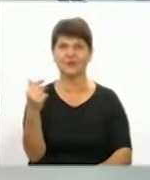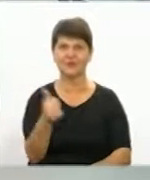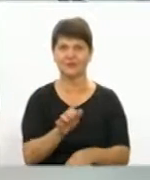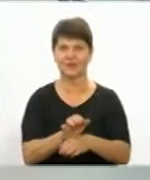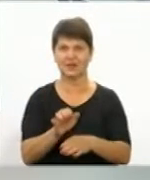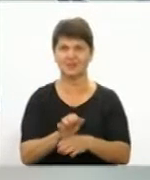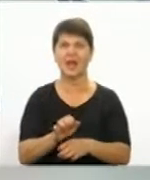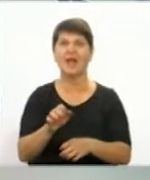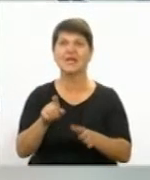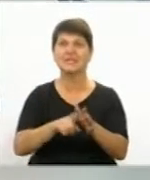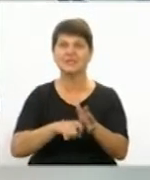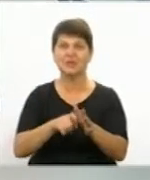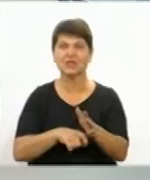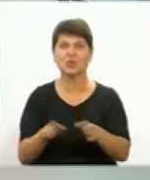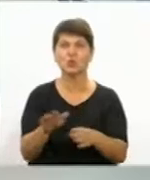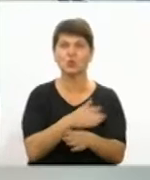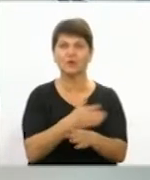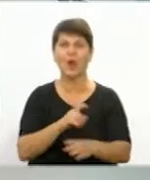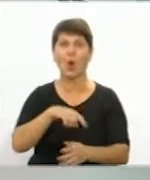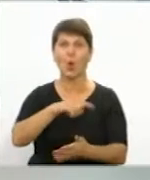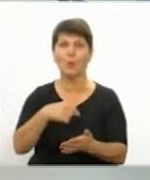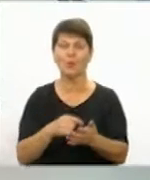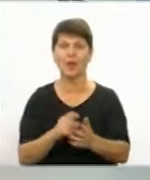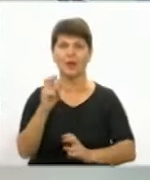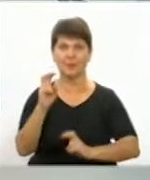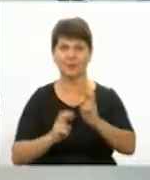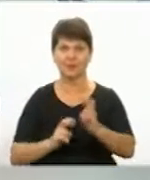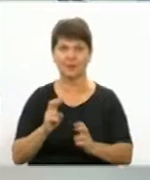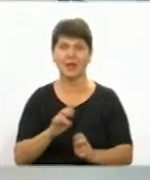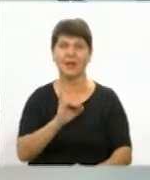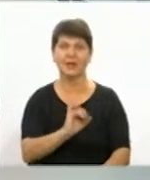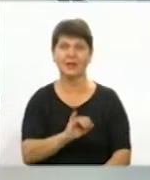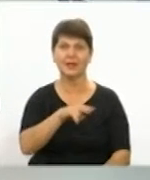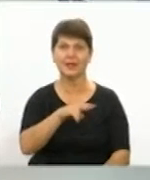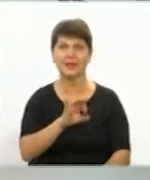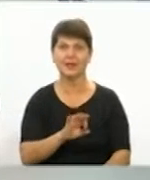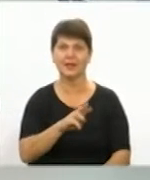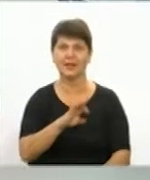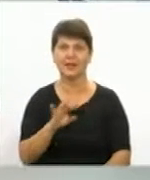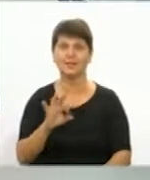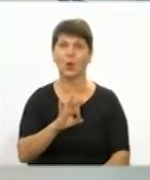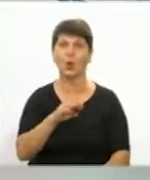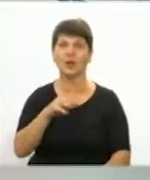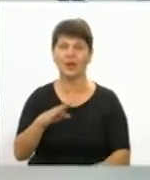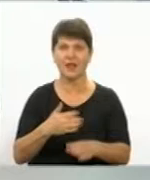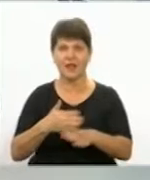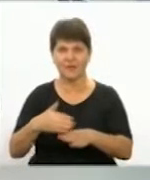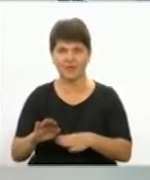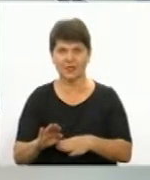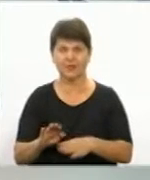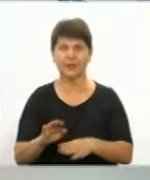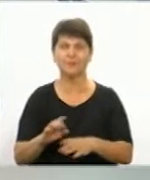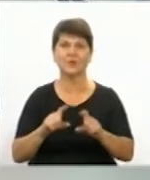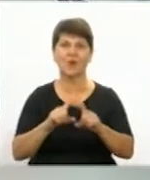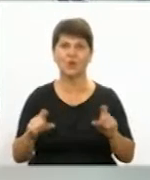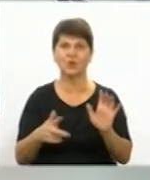сміттєсортувальному комунальному підприємстві «Вілінецький ОТГ». Гроші на обладнання виділили з обласного екологічного фонду – це